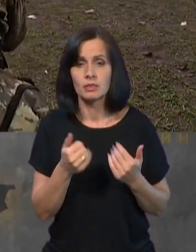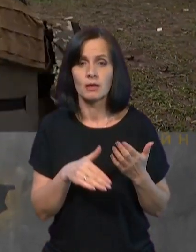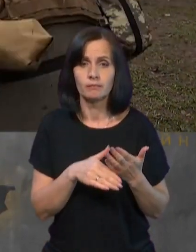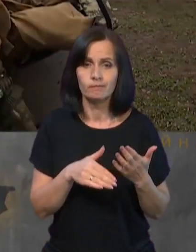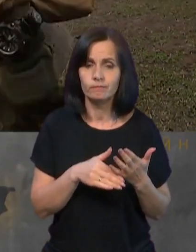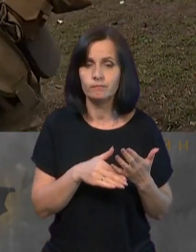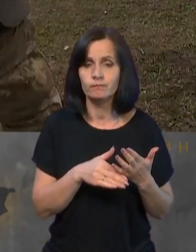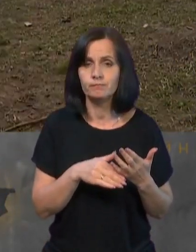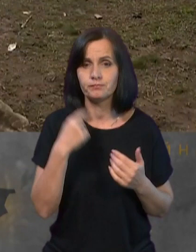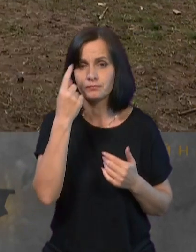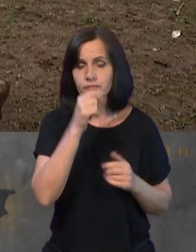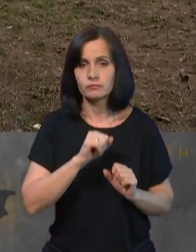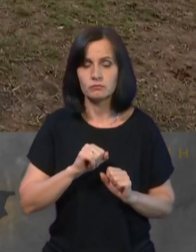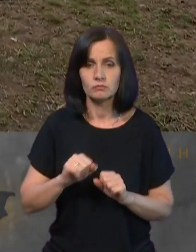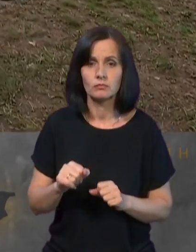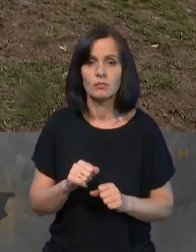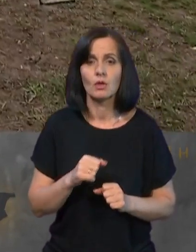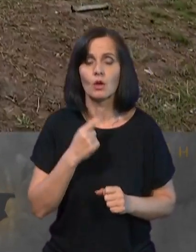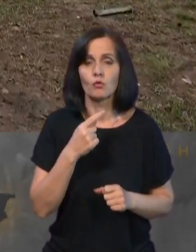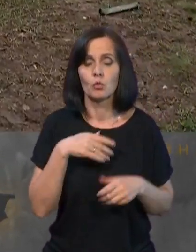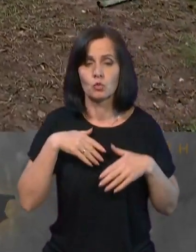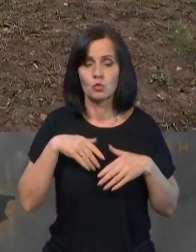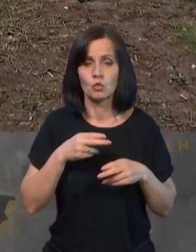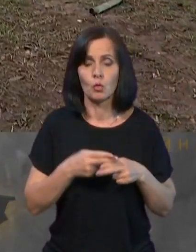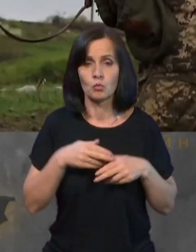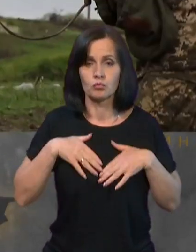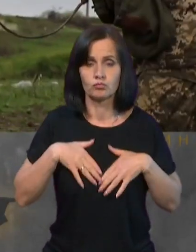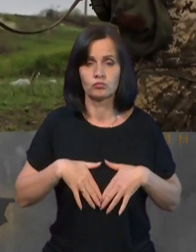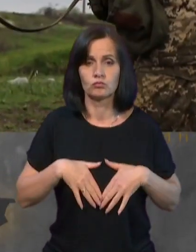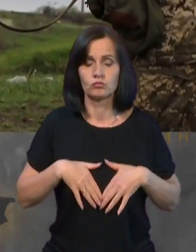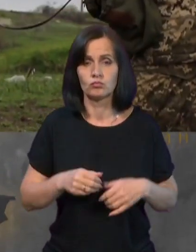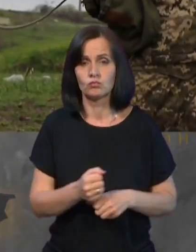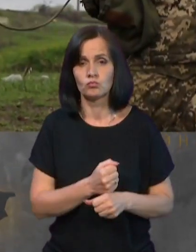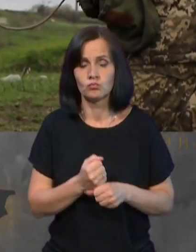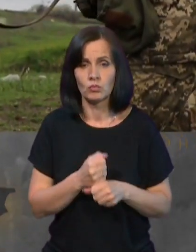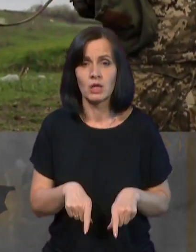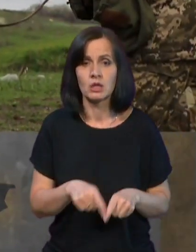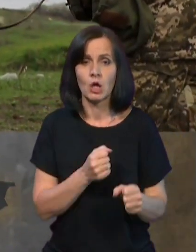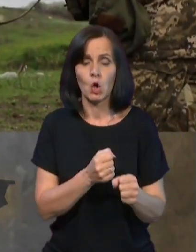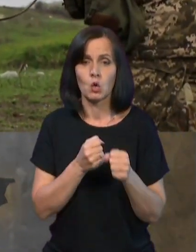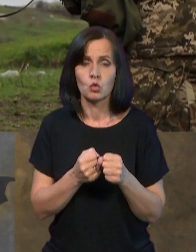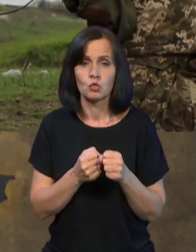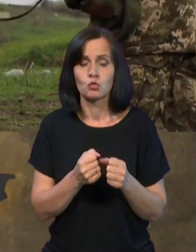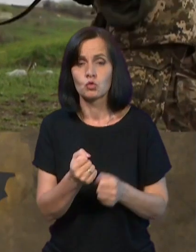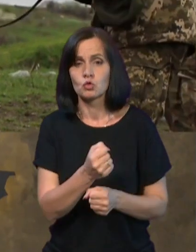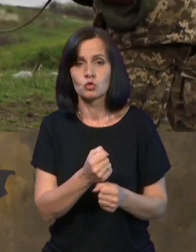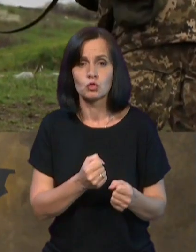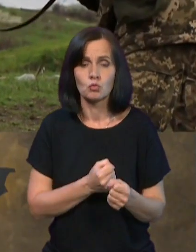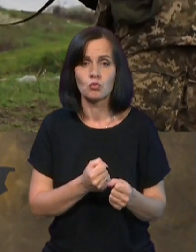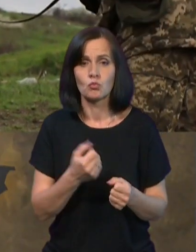індивідуального захисту, мовиться про бронежилети, аптечки, і відповідна стрілецька збройна 30-50%